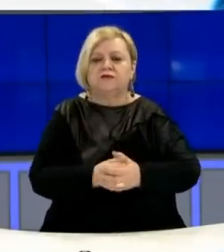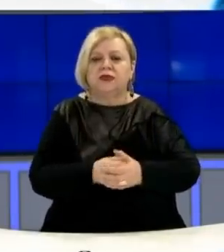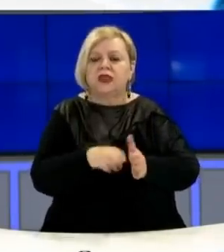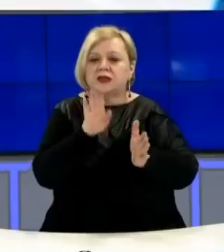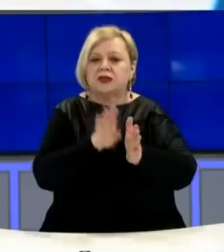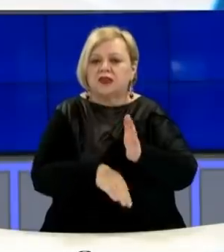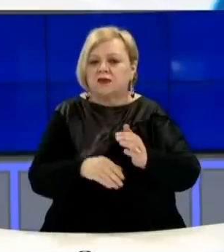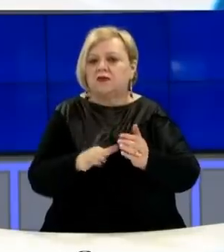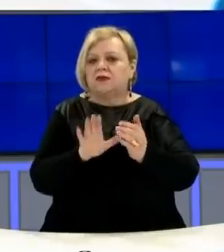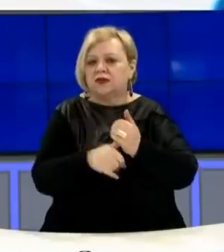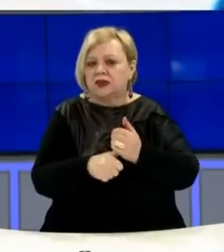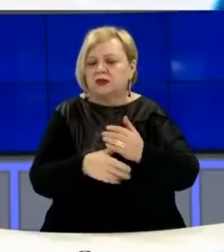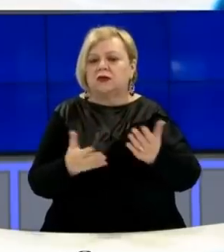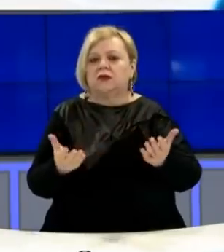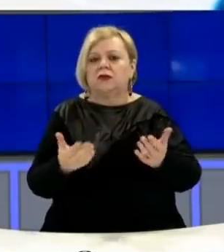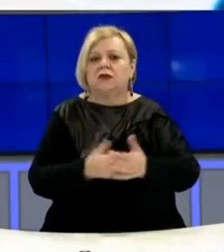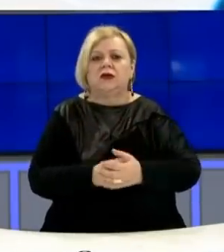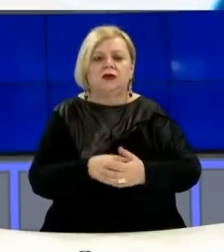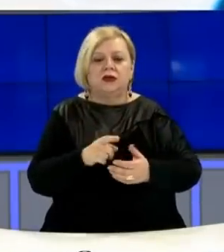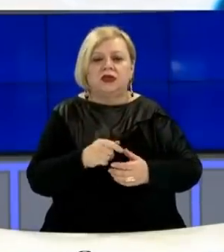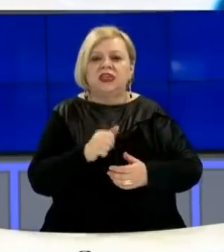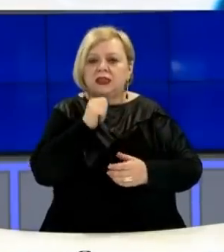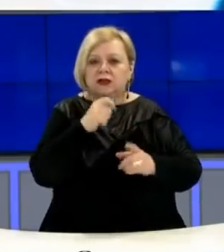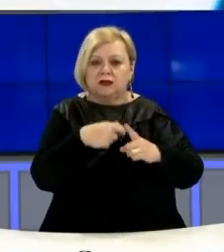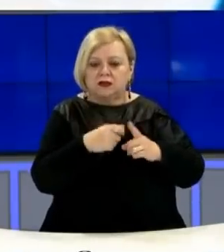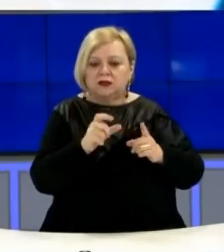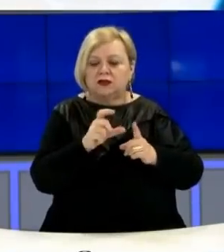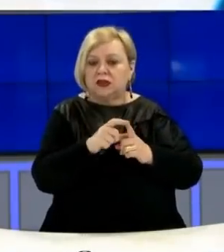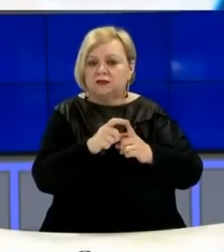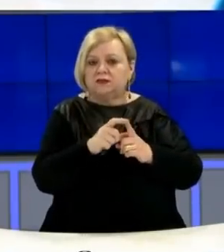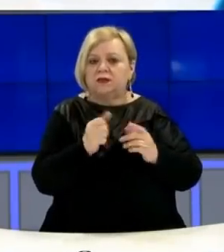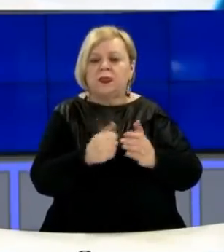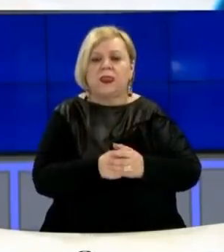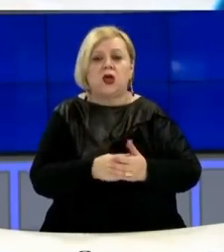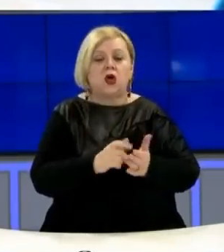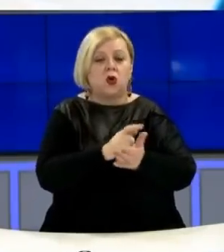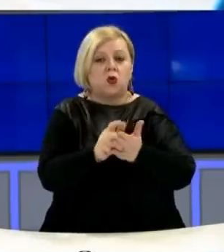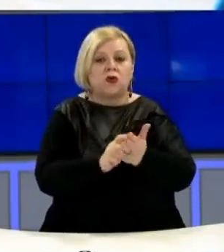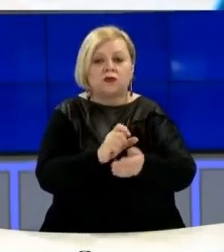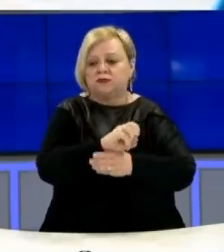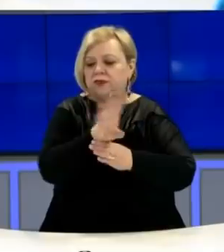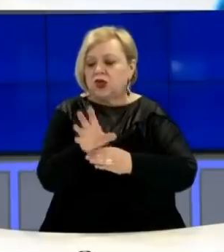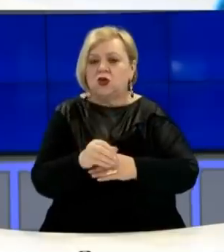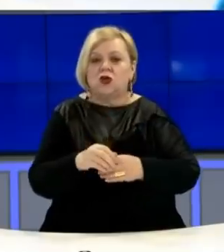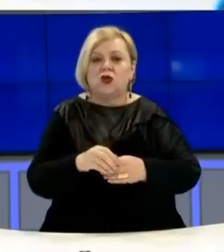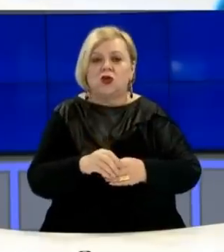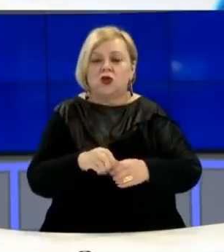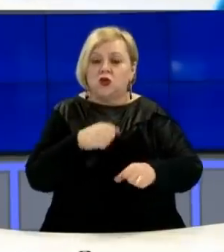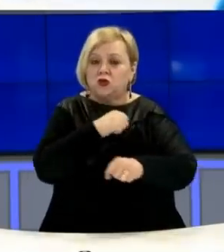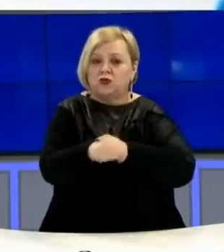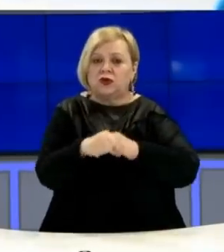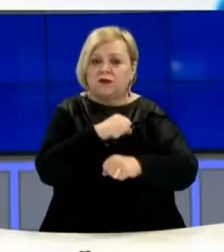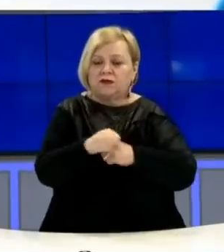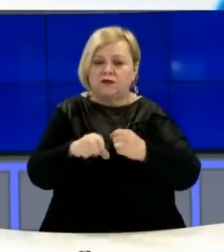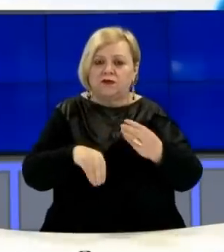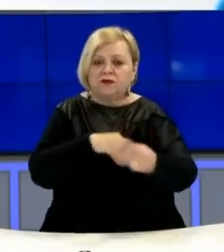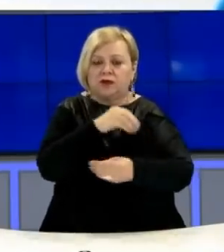në vjedjet dhe grabitjet. Si pas i këdës gjatë periudës pandemis dhunën në familje është rritur për 50